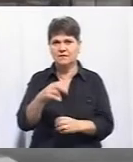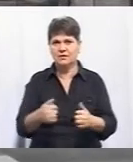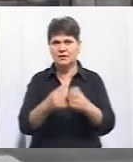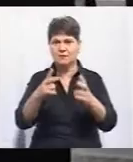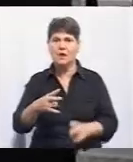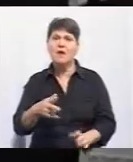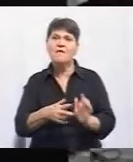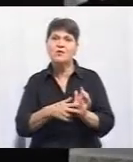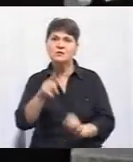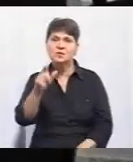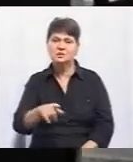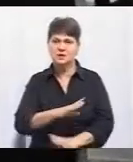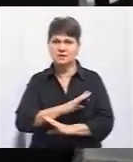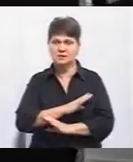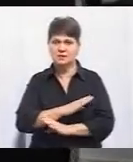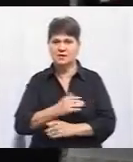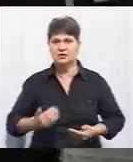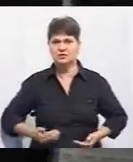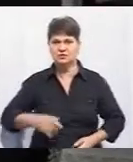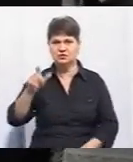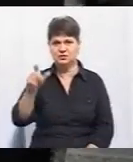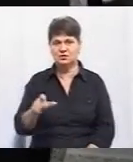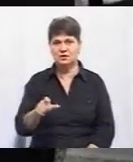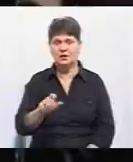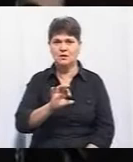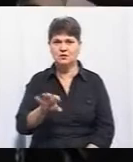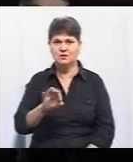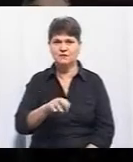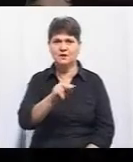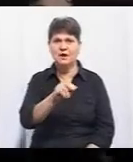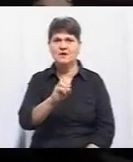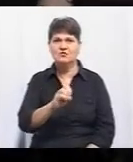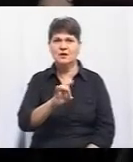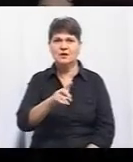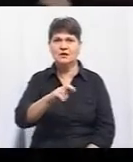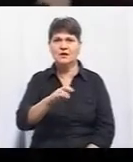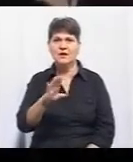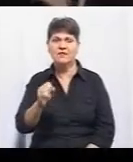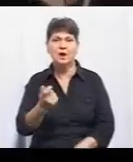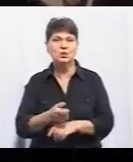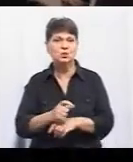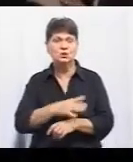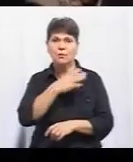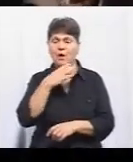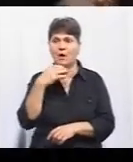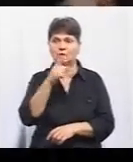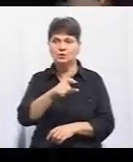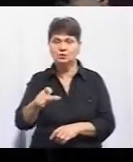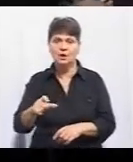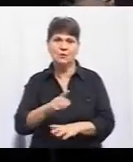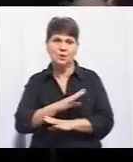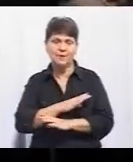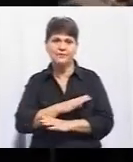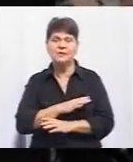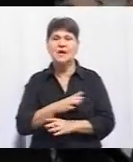загинули, розповідає жителька Махнівки Тамара Черняєва. Дуже багато людей вже тут загинуло. Це не перший випадок в нашому селі. Ішла